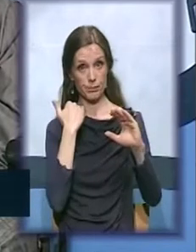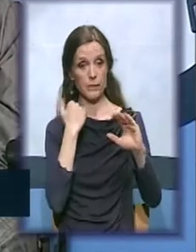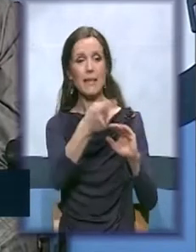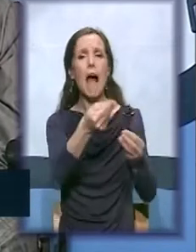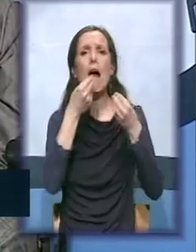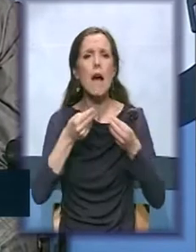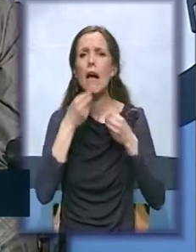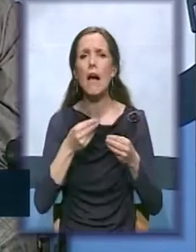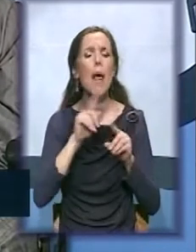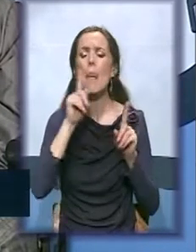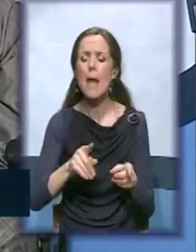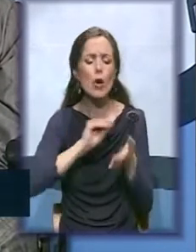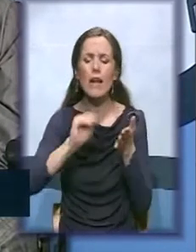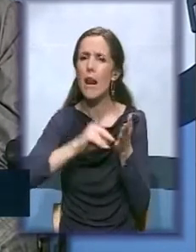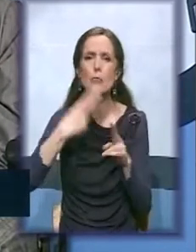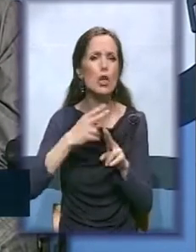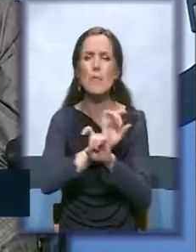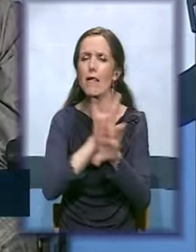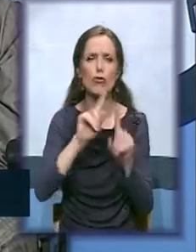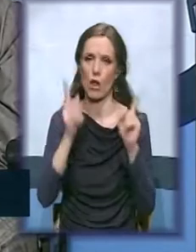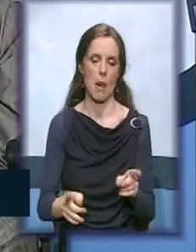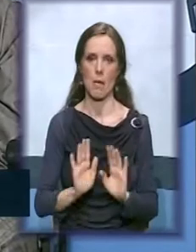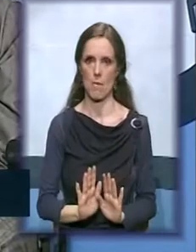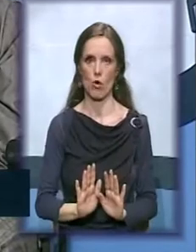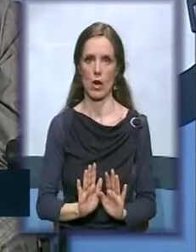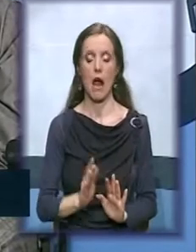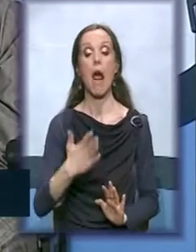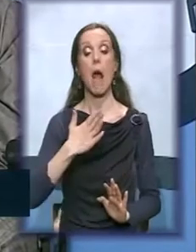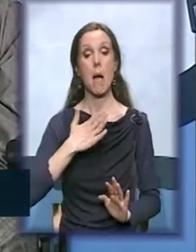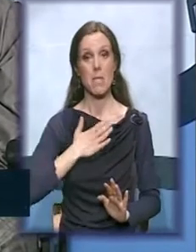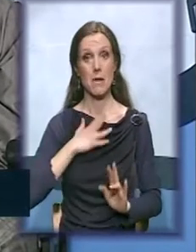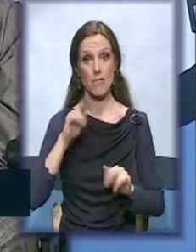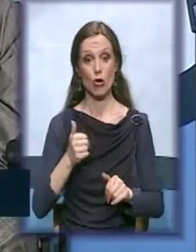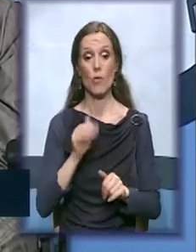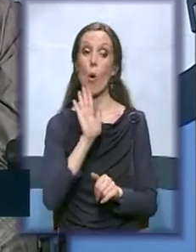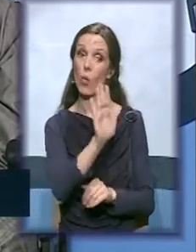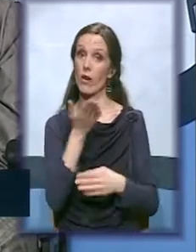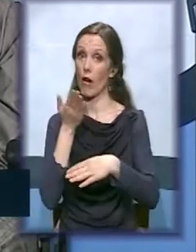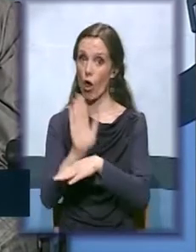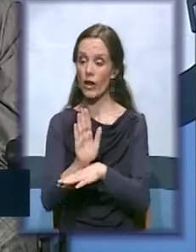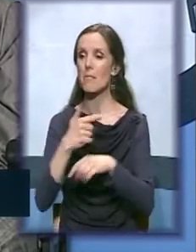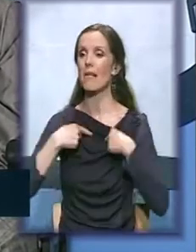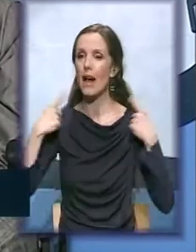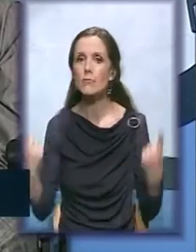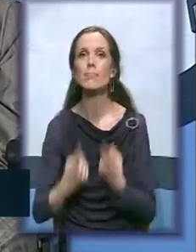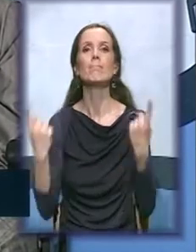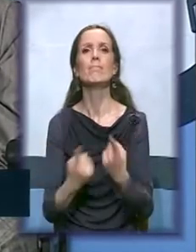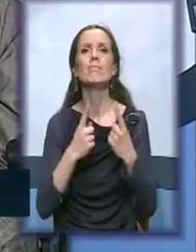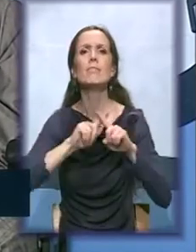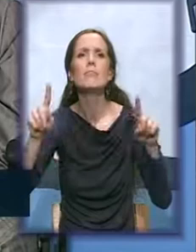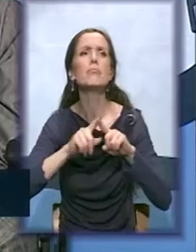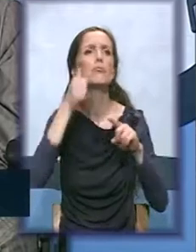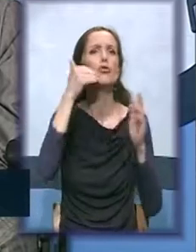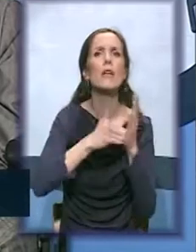god, ne mora da ostale ime, ne mora ništa. Mi možemo da uimenjeno pokrećemo bilo koje postupke.